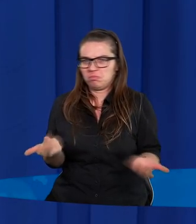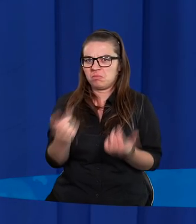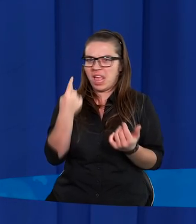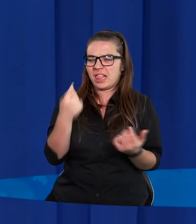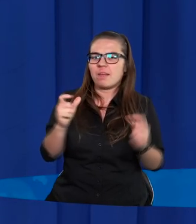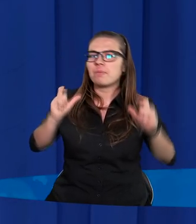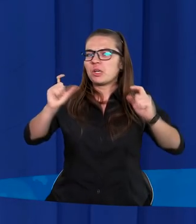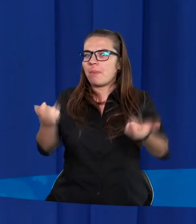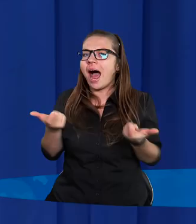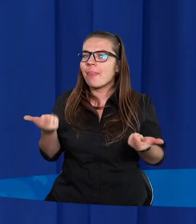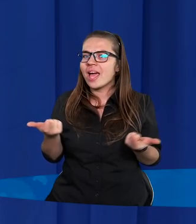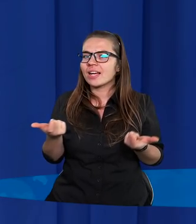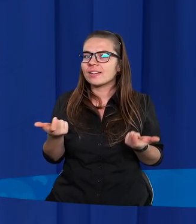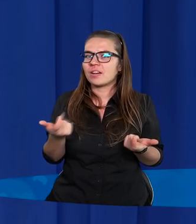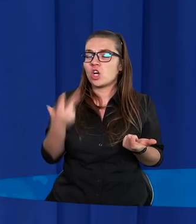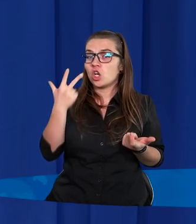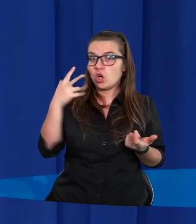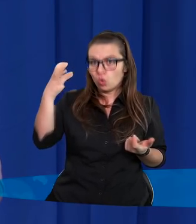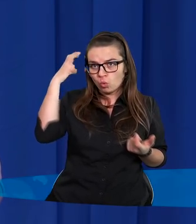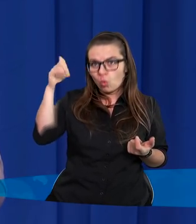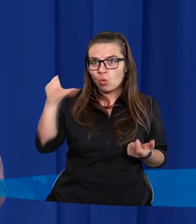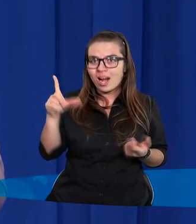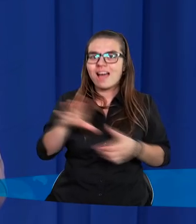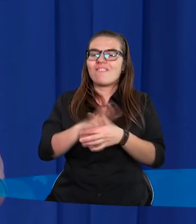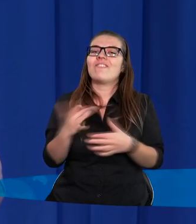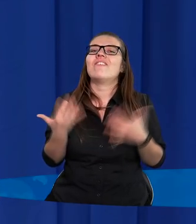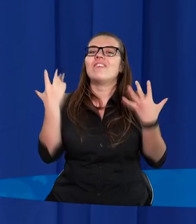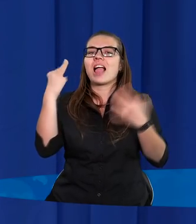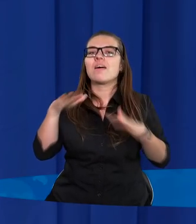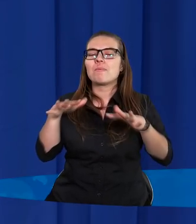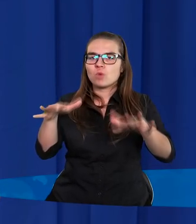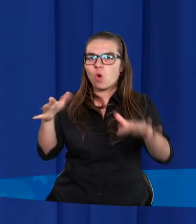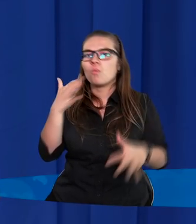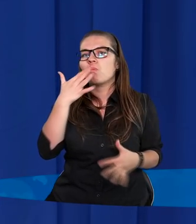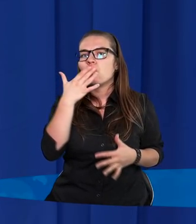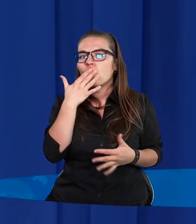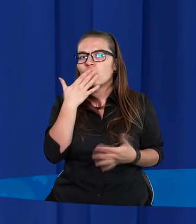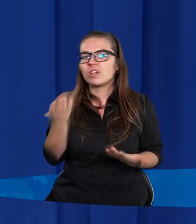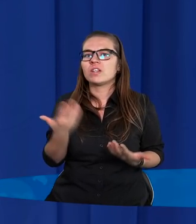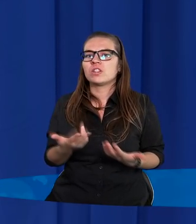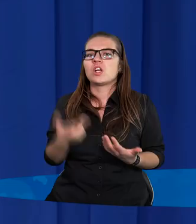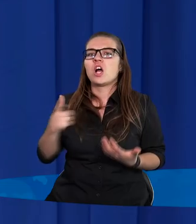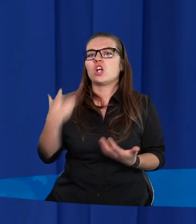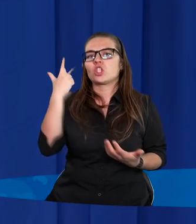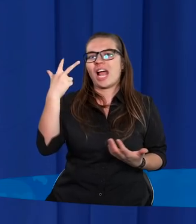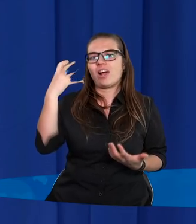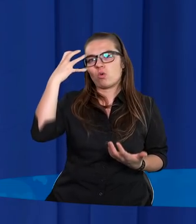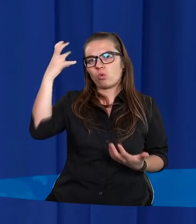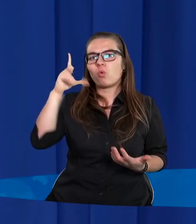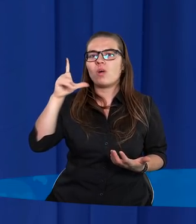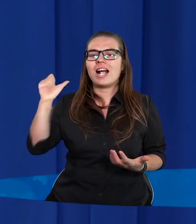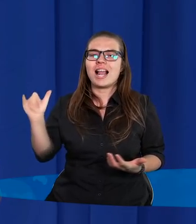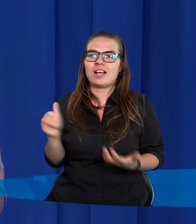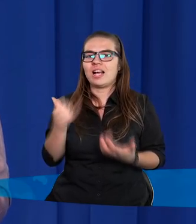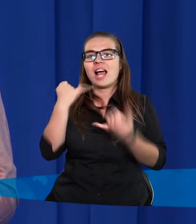przypadek, kiedy król w liczbie mnogiej, mówimy w ten sposób trzech króli. W